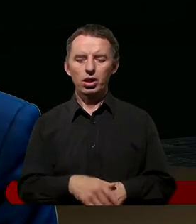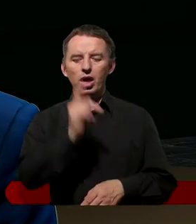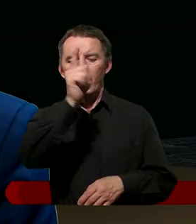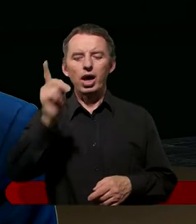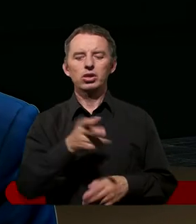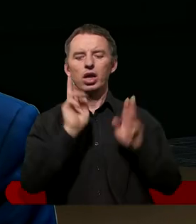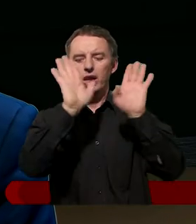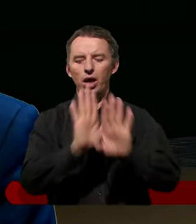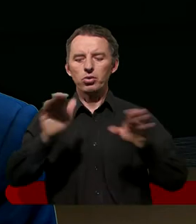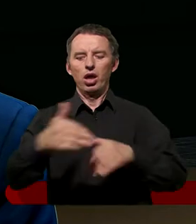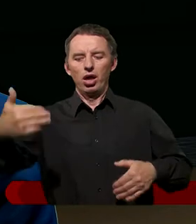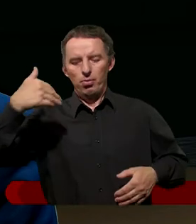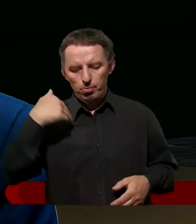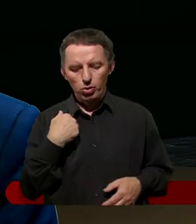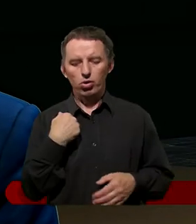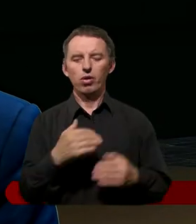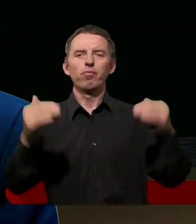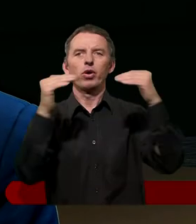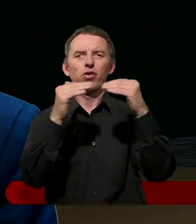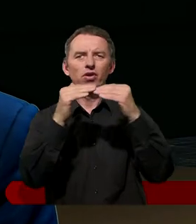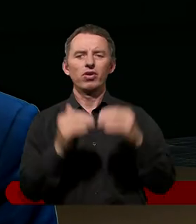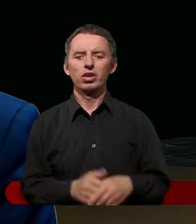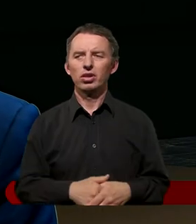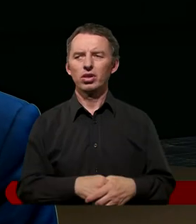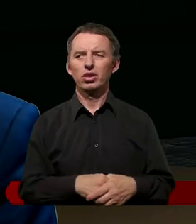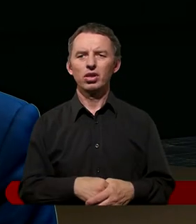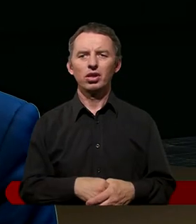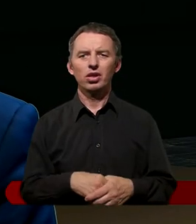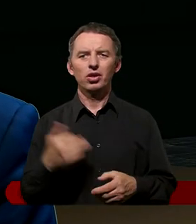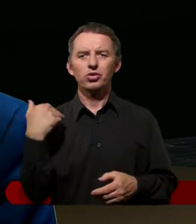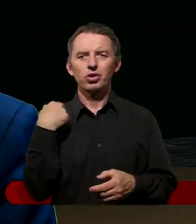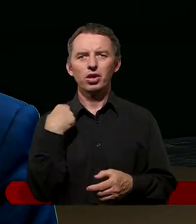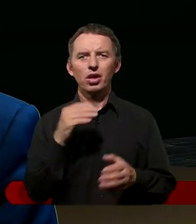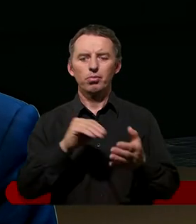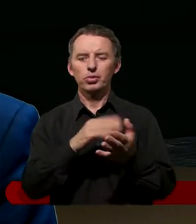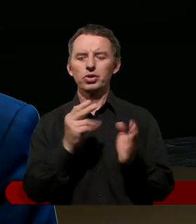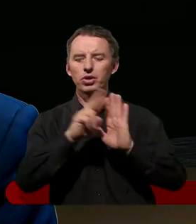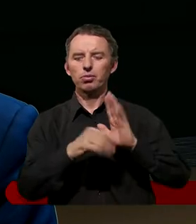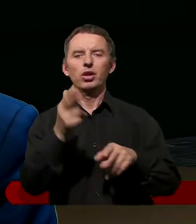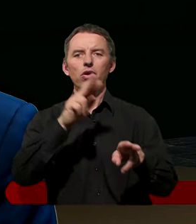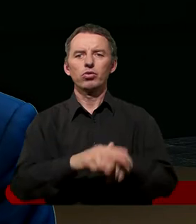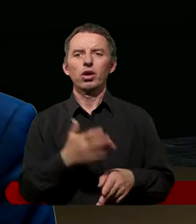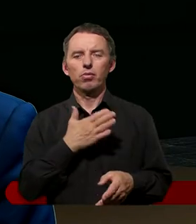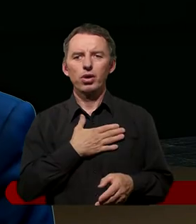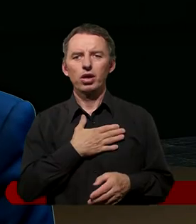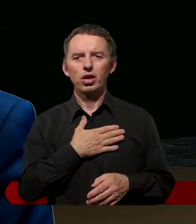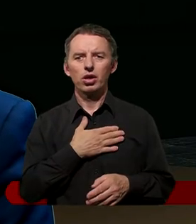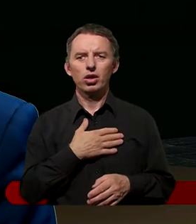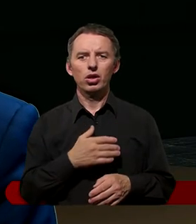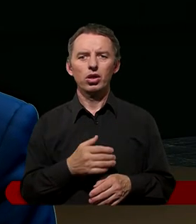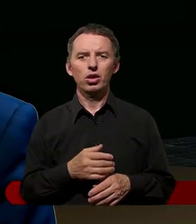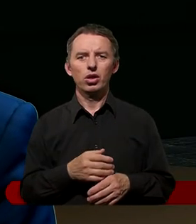każde nabożeństwo było obwarunkowane dziesiątkami, może setkami jakichś przepisów na zasadzie, że możesz mieć tak, a tak